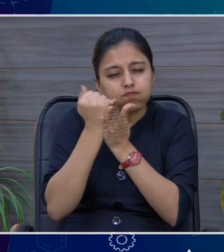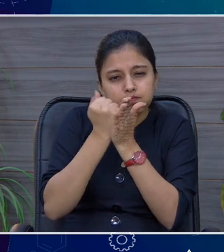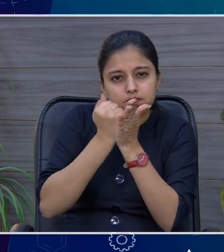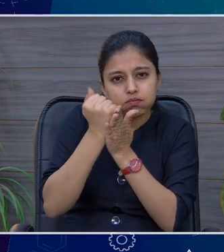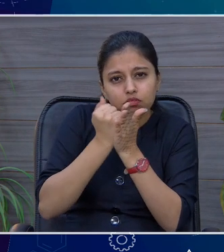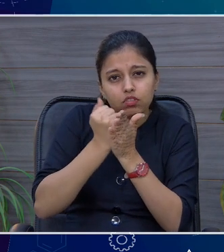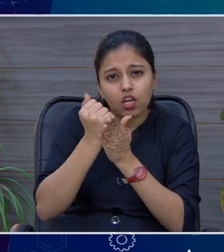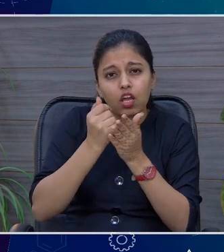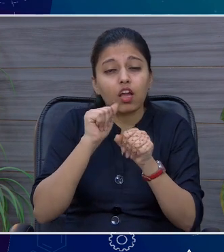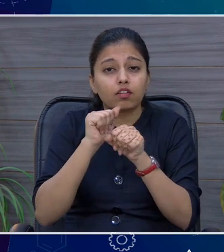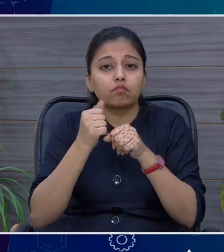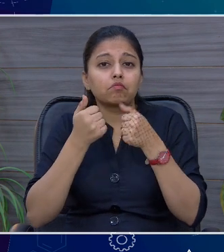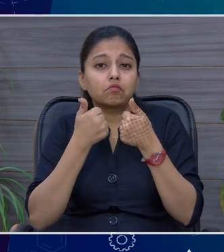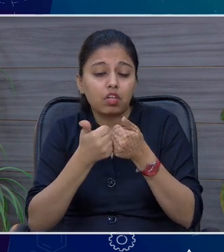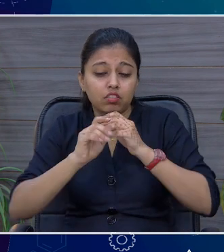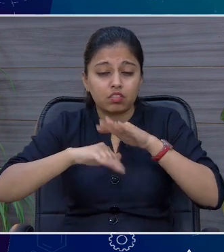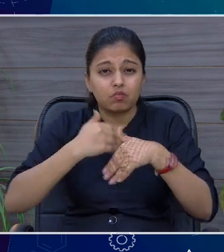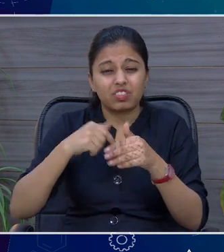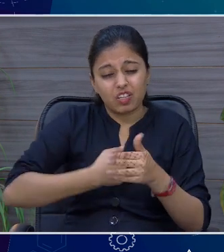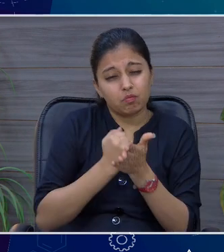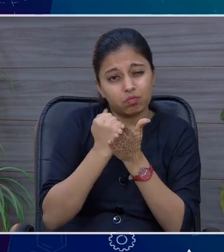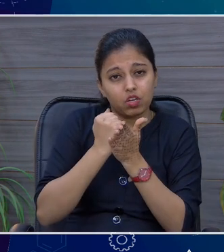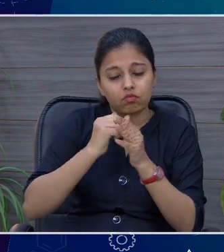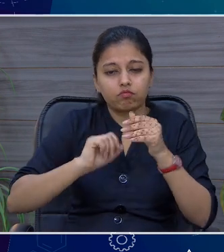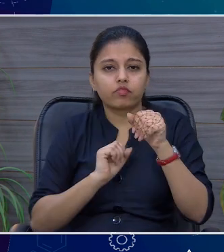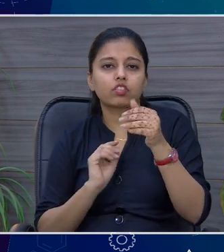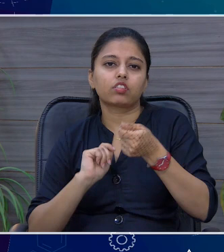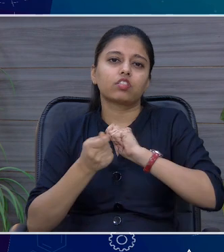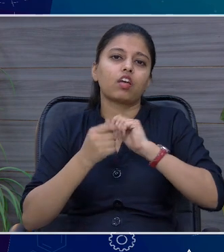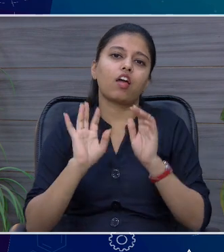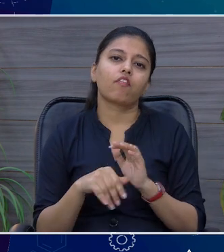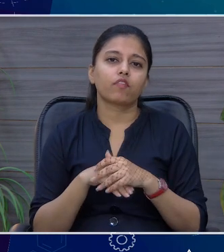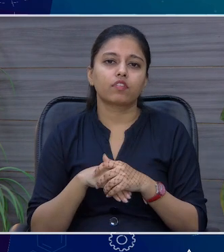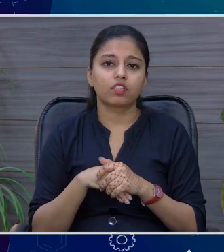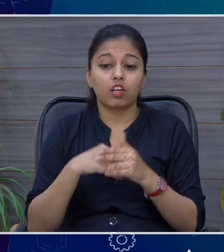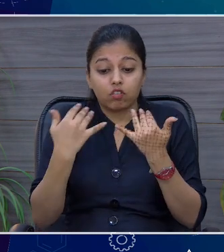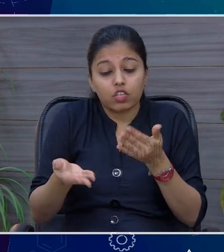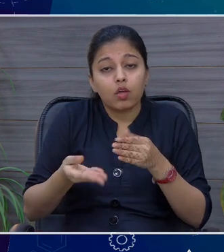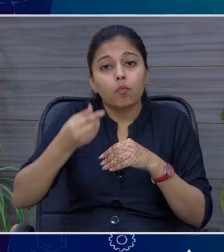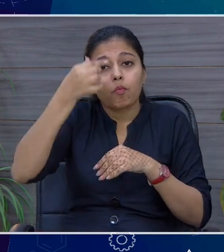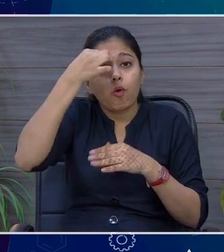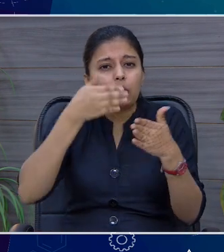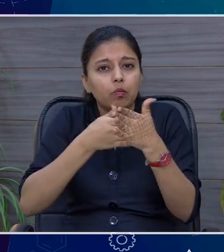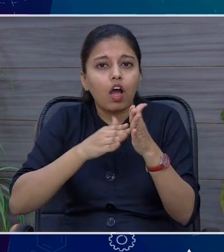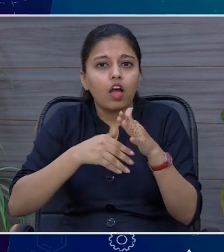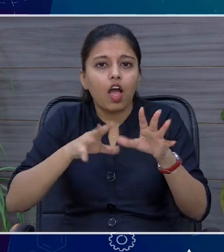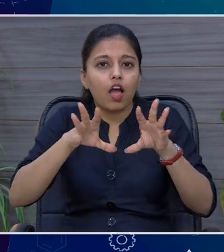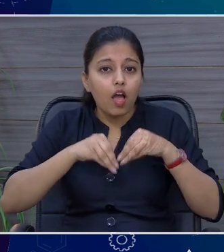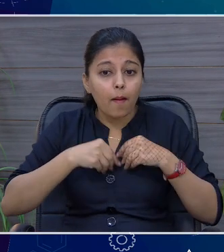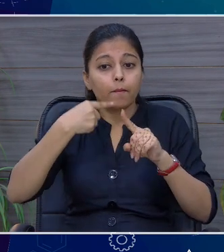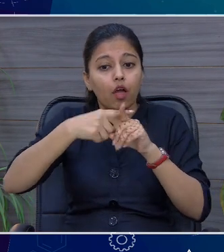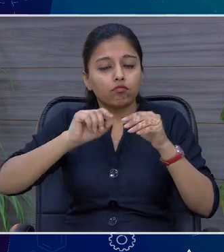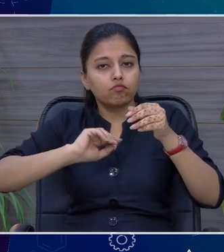एक सही तरीके से अपने pattern को समझ के practice करके मैंने उस चीज को overcome किया तो इस challenge को accept करना और इस challenge से